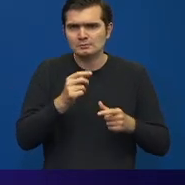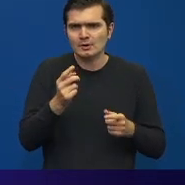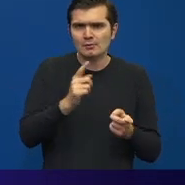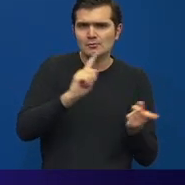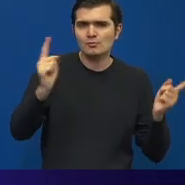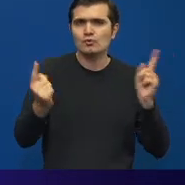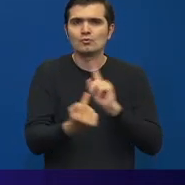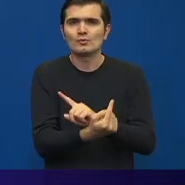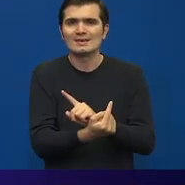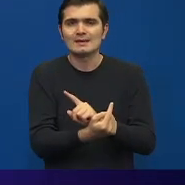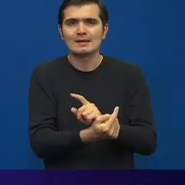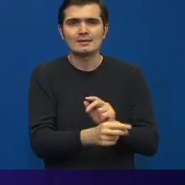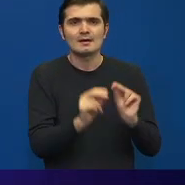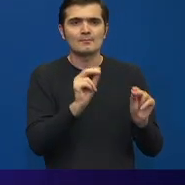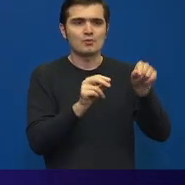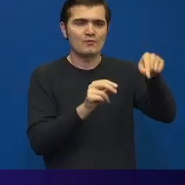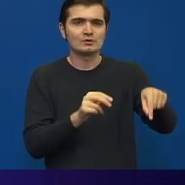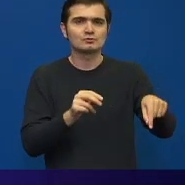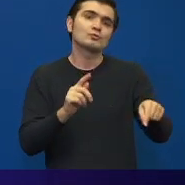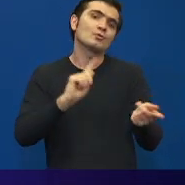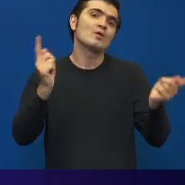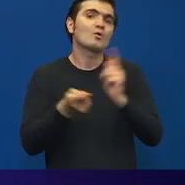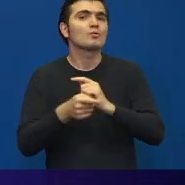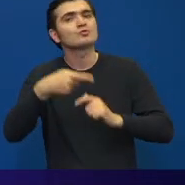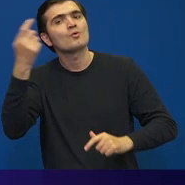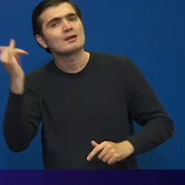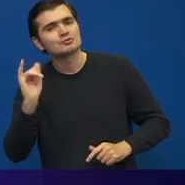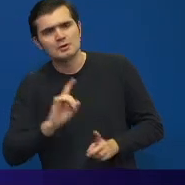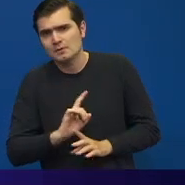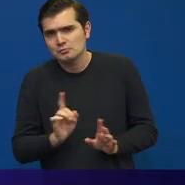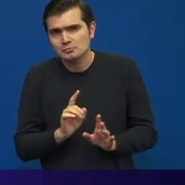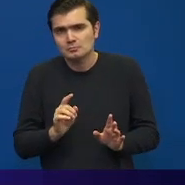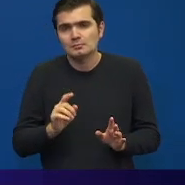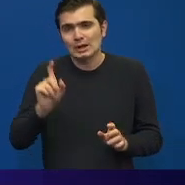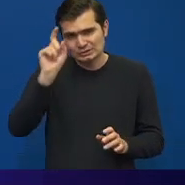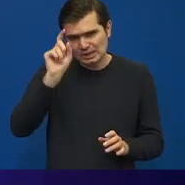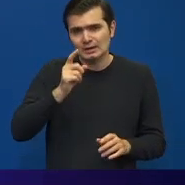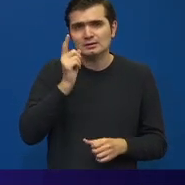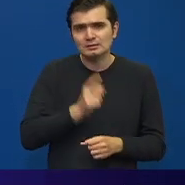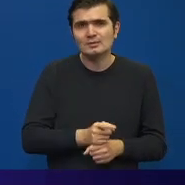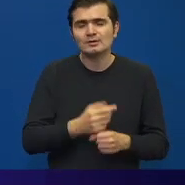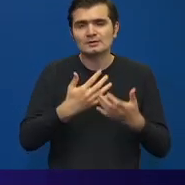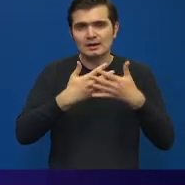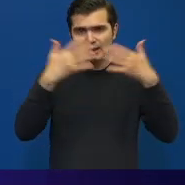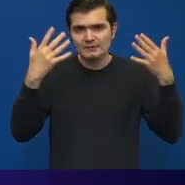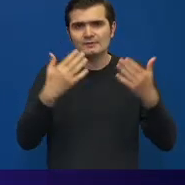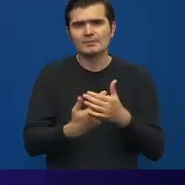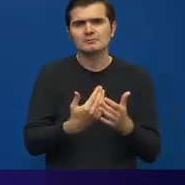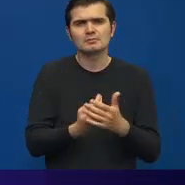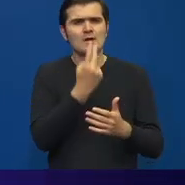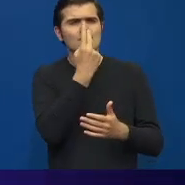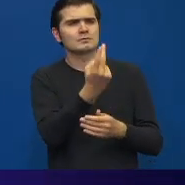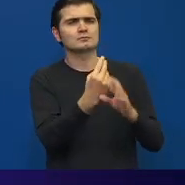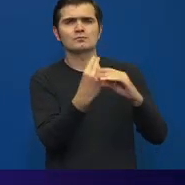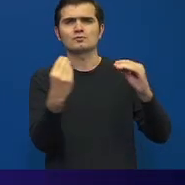înlocuire a cadrului didactic cu altcineva. Asta, cred că ar trebui clarificat, pentru că am văzut